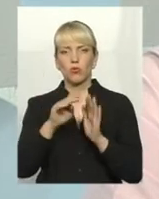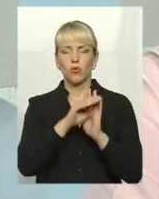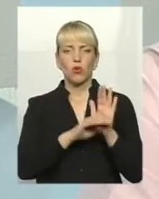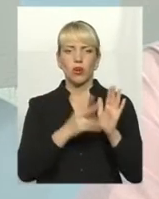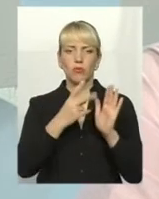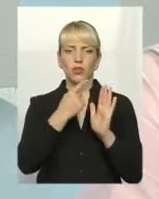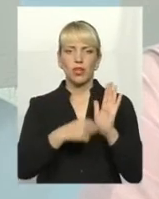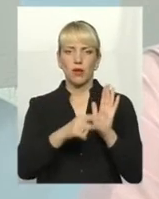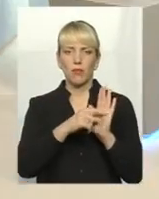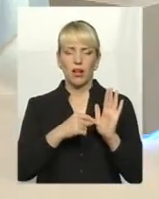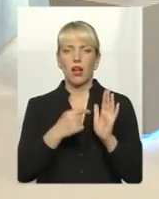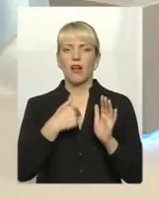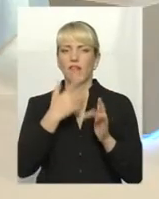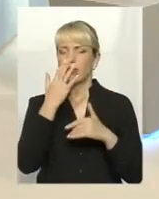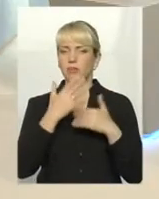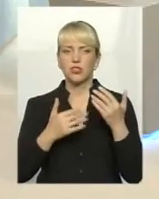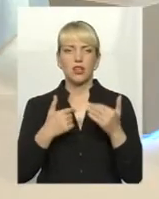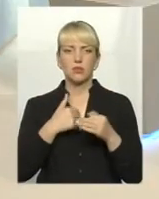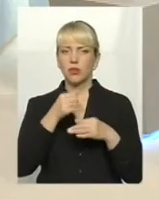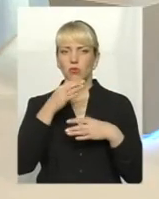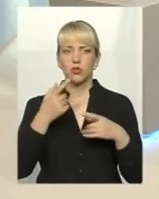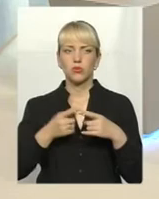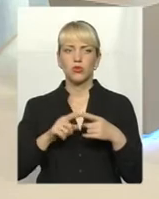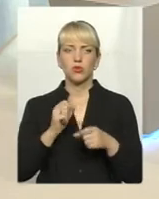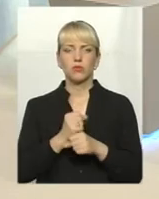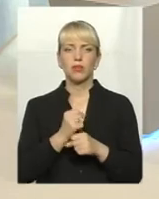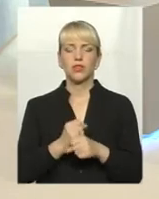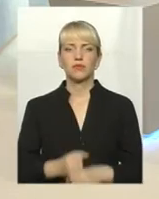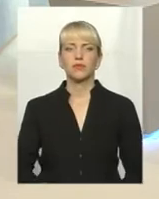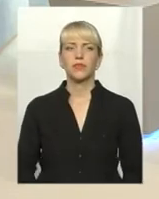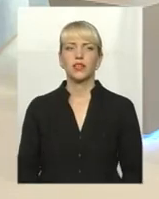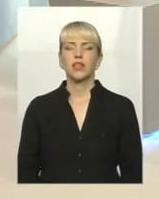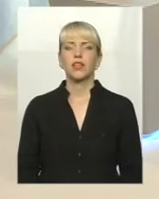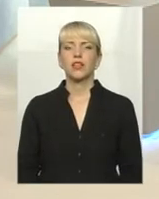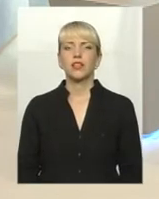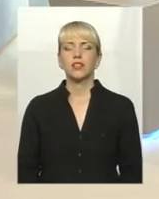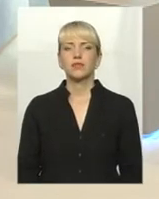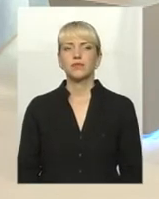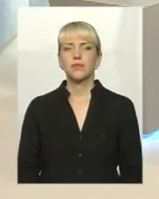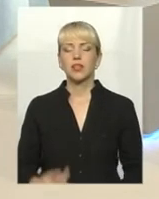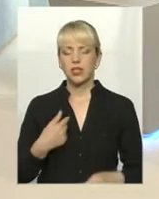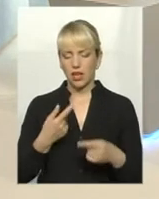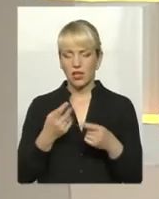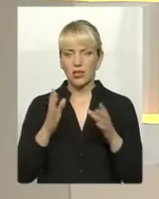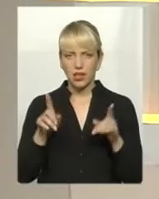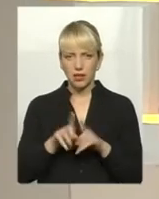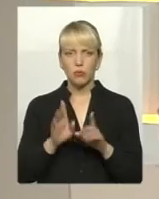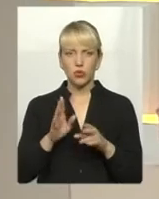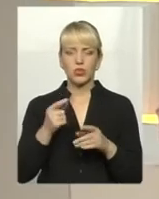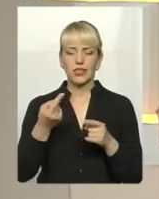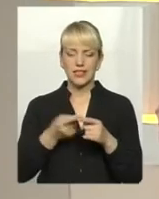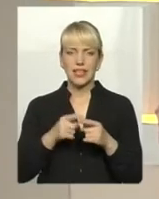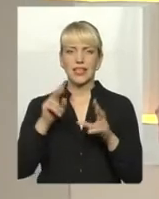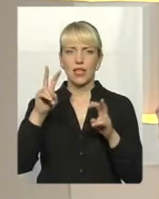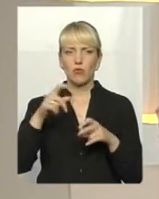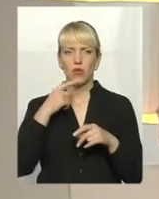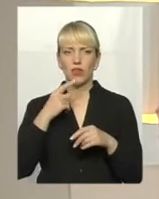Вибачайте, ми не можемо це зробити. Я розуміла. Дякую. Ми і до цієї теми повернемось у наших ефірах. А поки що хотіла б